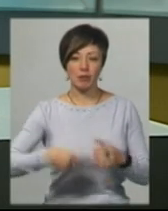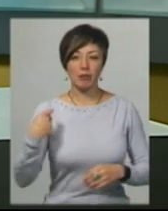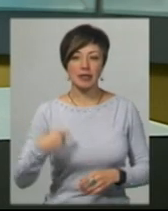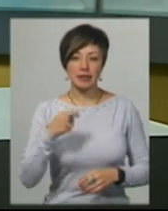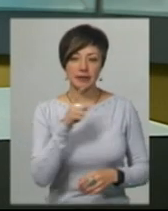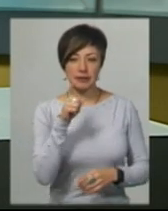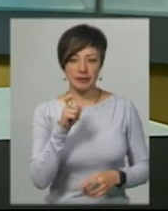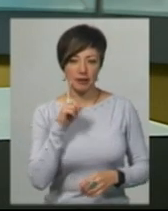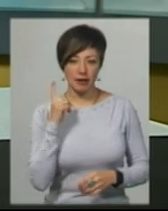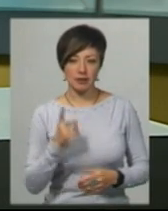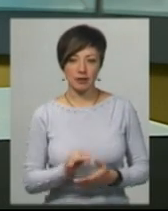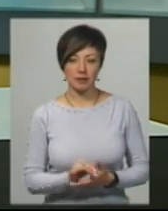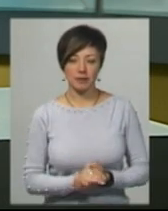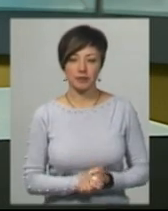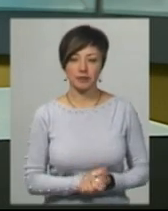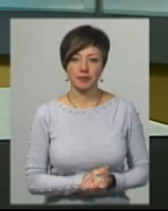Володимиру Зеленському.